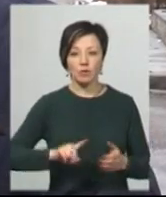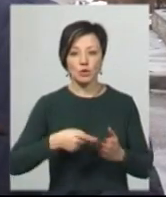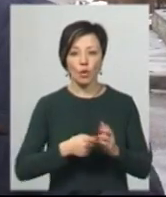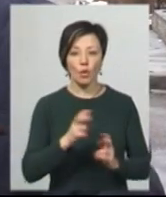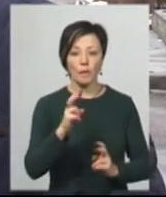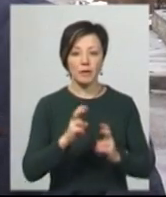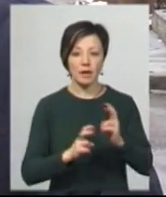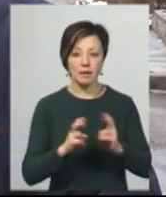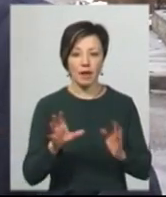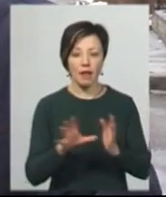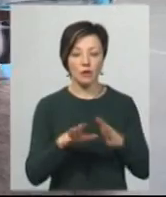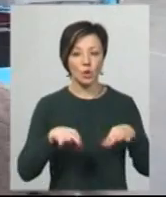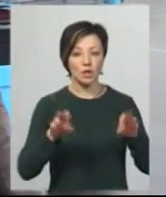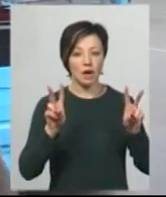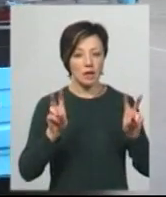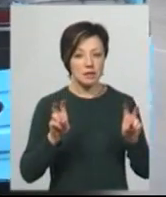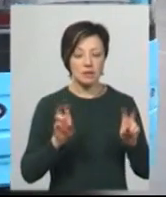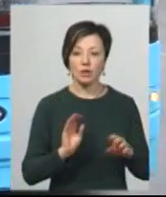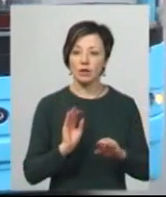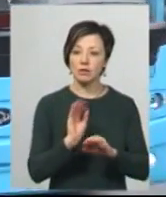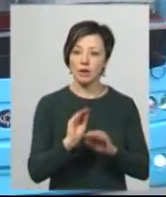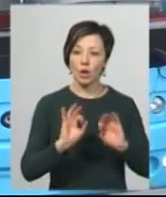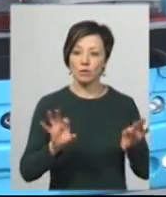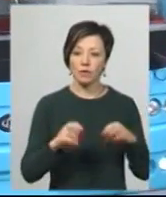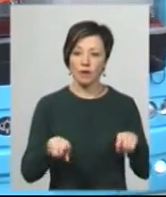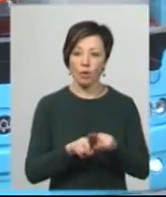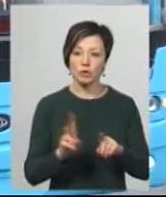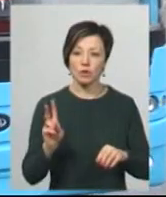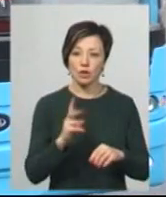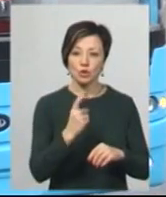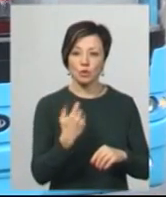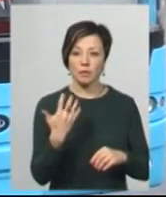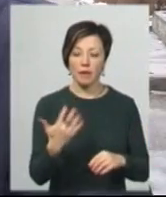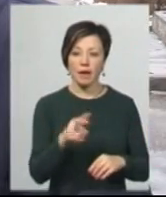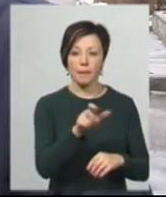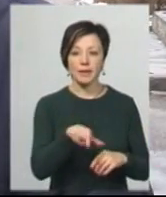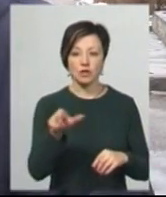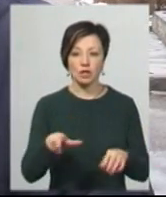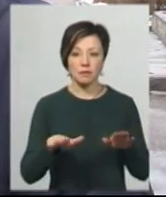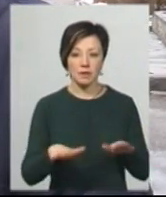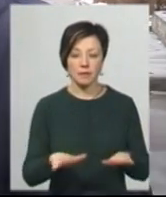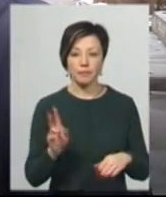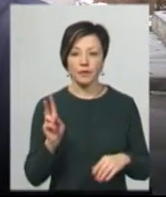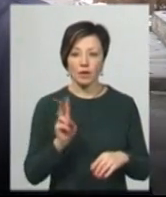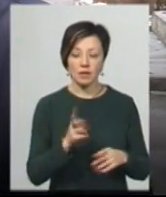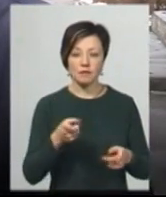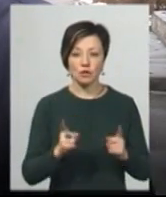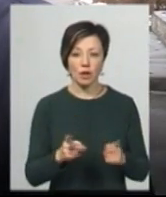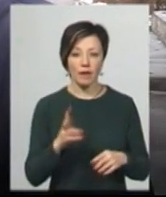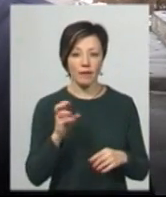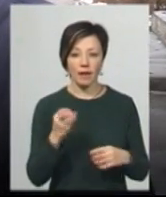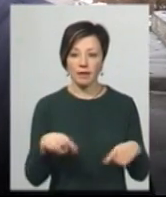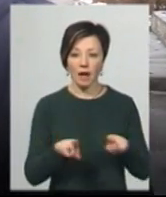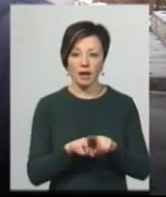міського комунального підприємства «Електротранс» Віктор Паламарчук розповів, в такому тролейбусі 105 пасажирських місць. Тролейбуси, звичайно, не